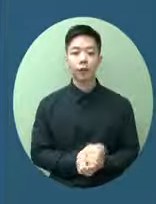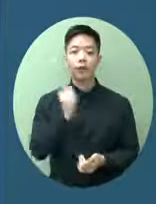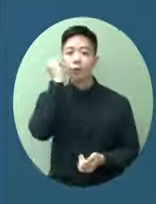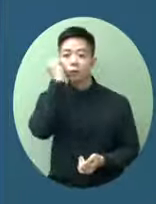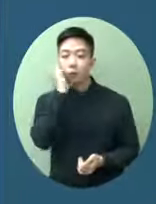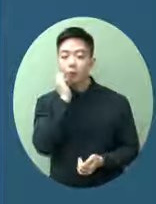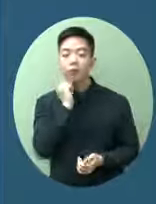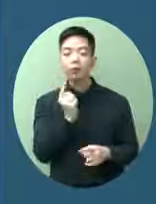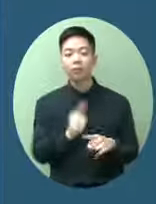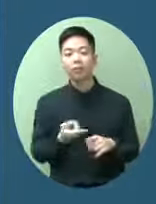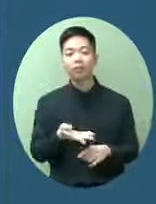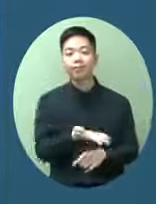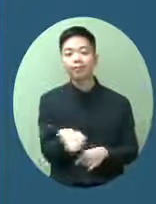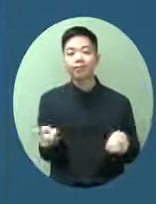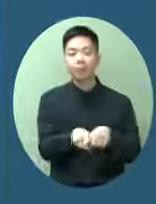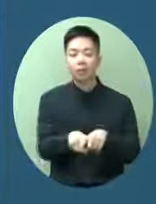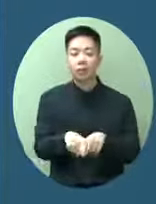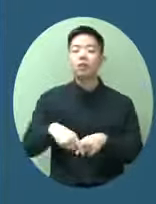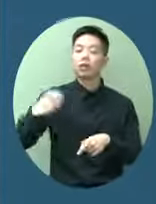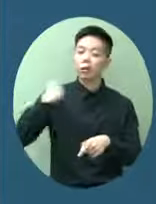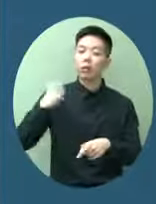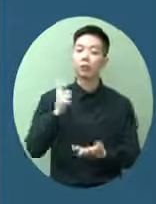大家共同努力的群組